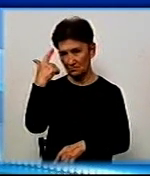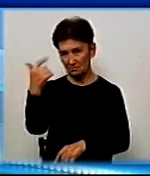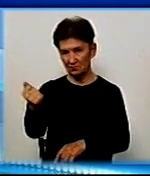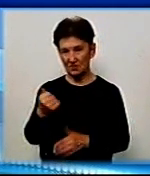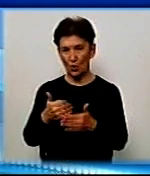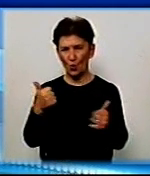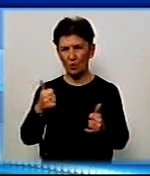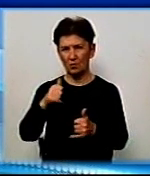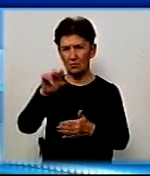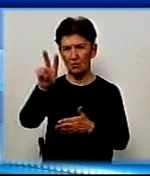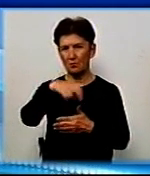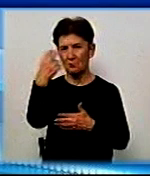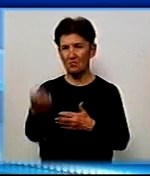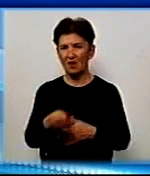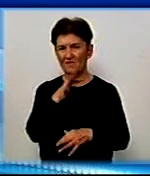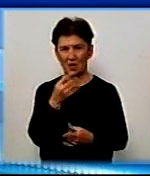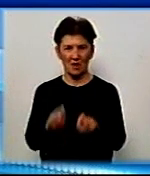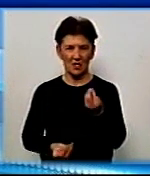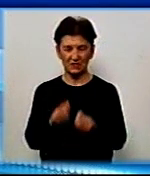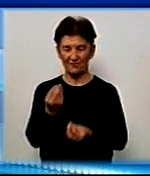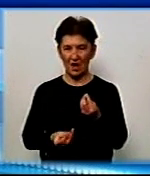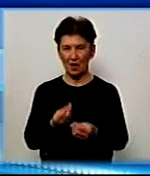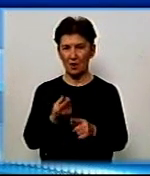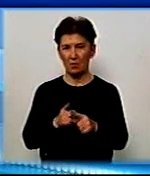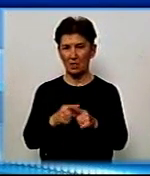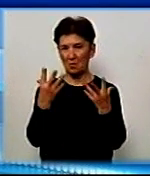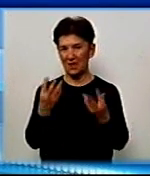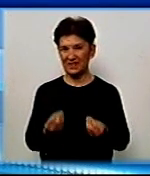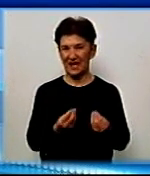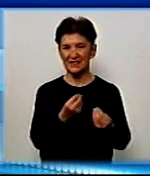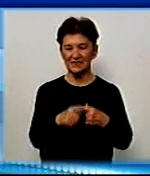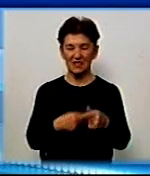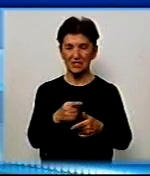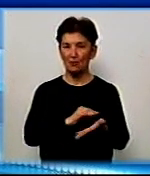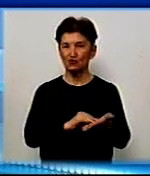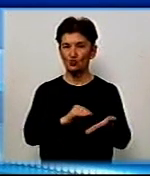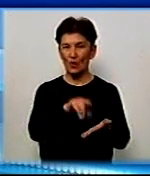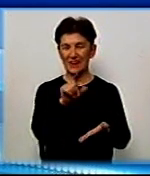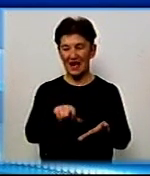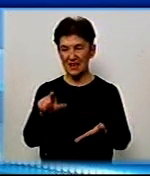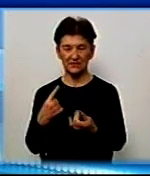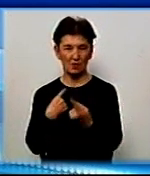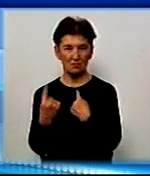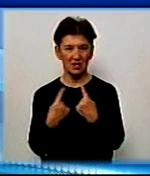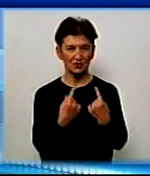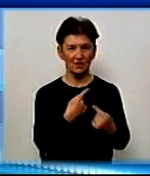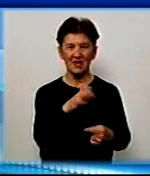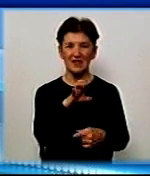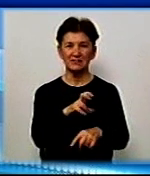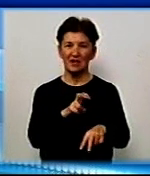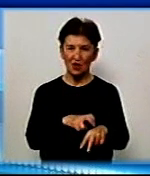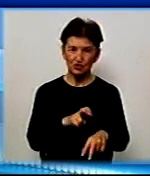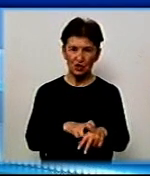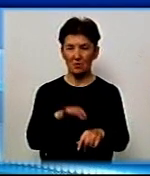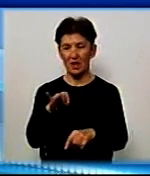від падіння під час розваг. Знімальна група один за одним поспілкувалася також з очевидцями події, медиками, які лікують дитину,